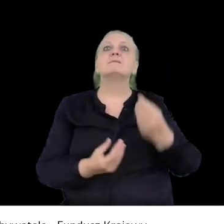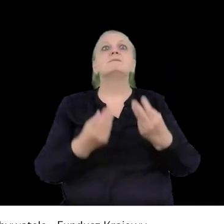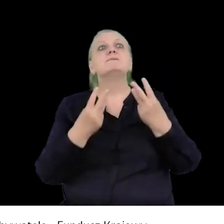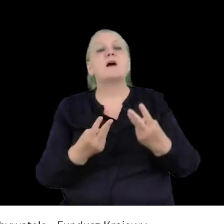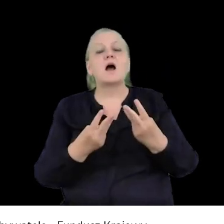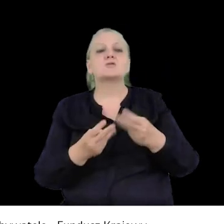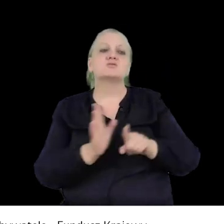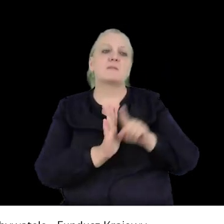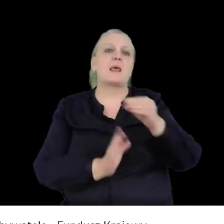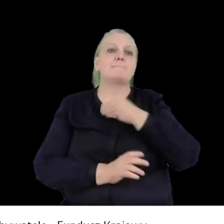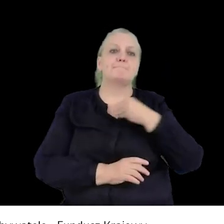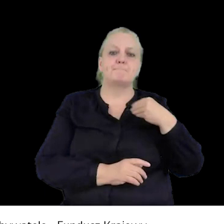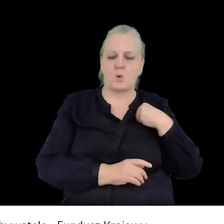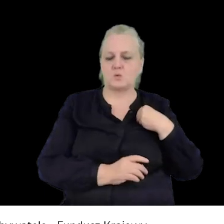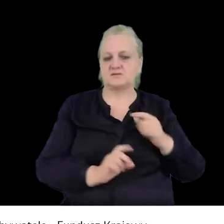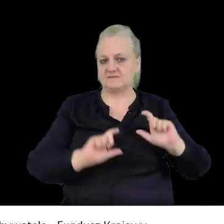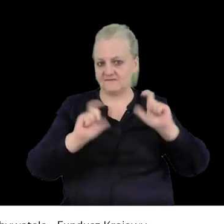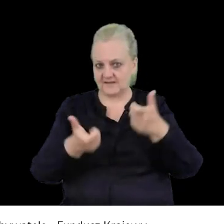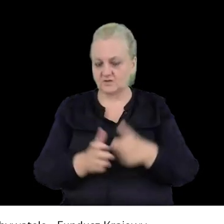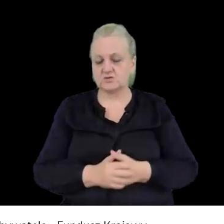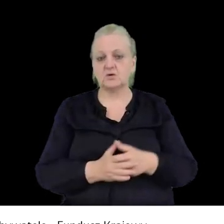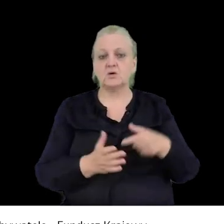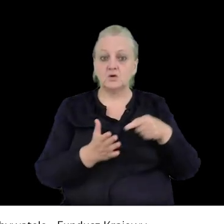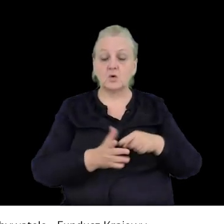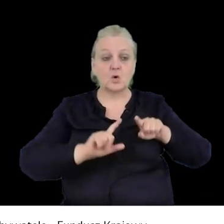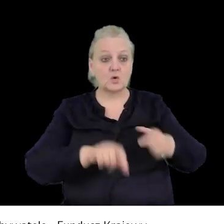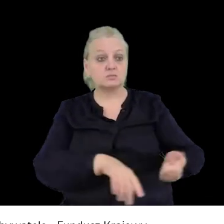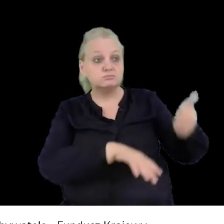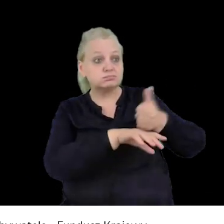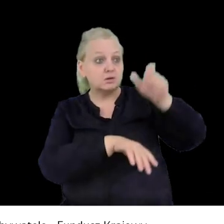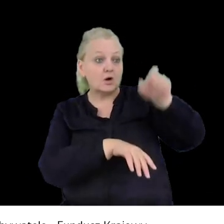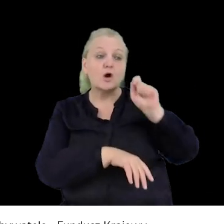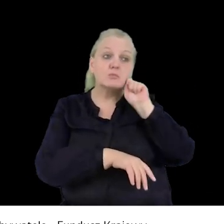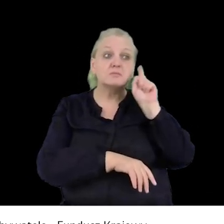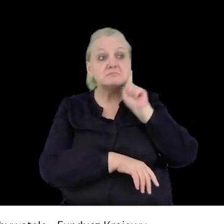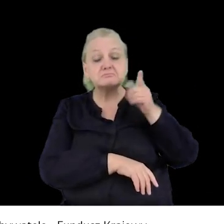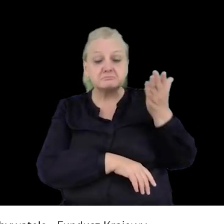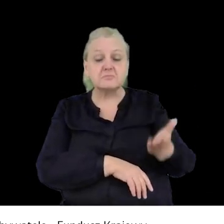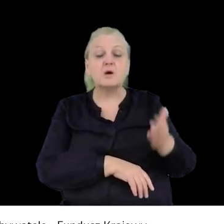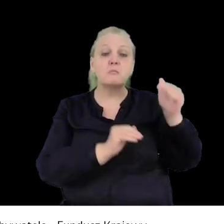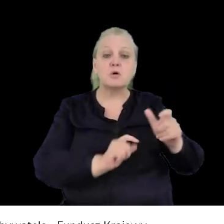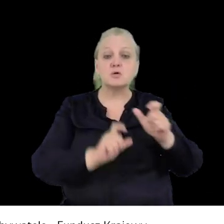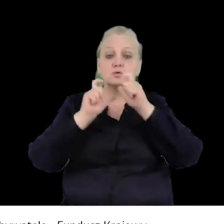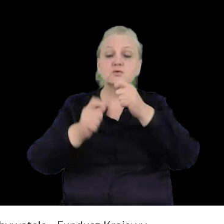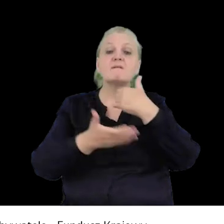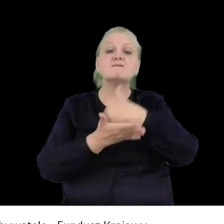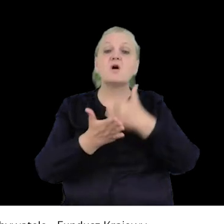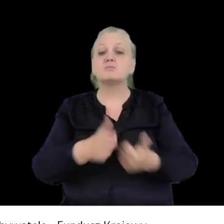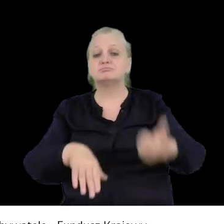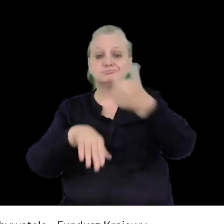Rzeczpospolitej polskich wydarzeń. I wtedy organizator czy takie odgromadzenia czy organizatora mogą zgłosić się do wojewody